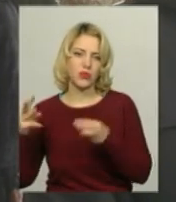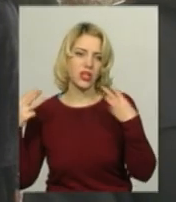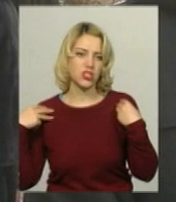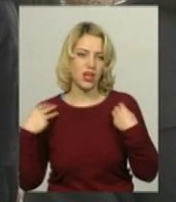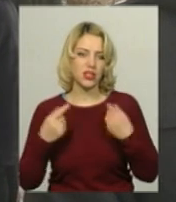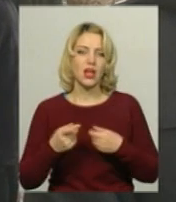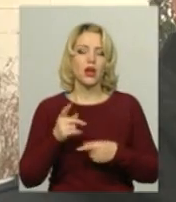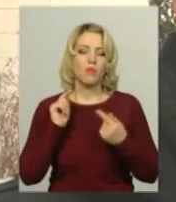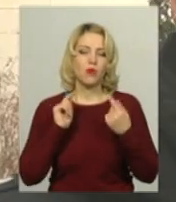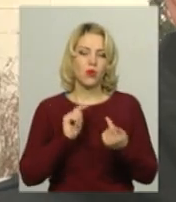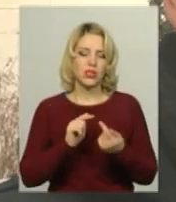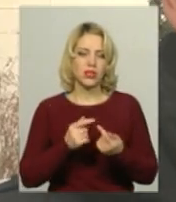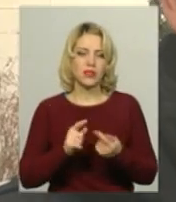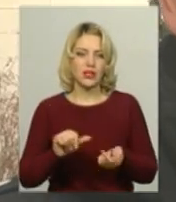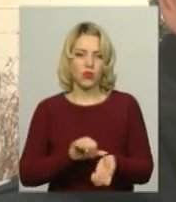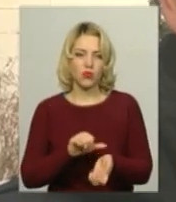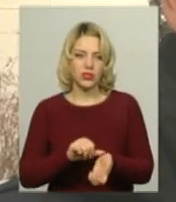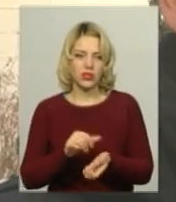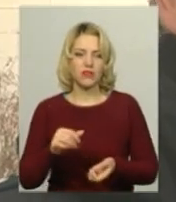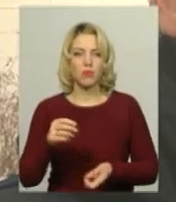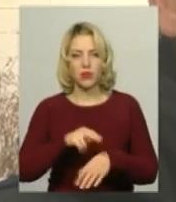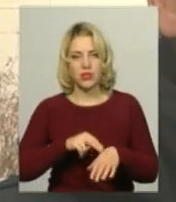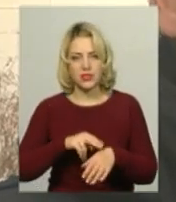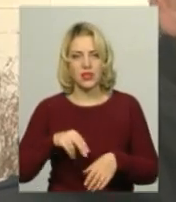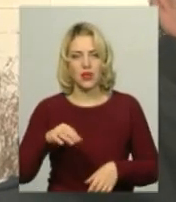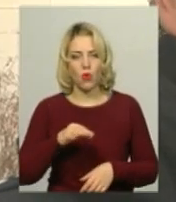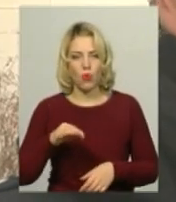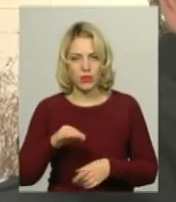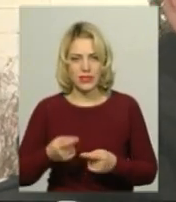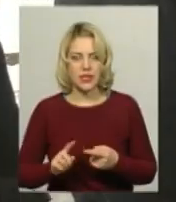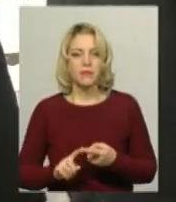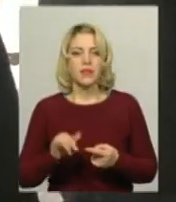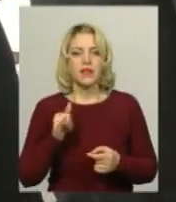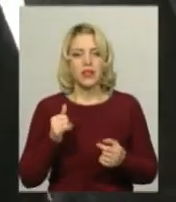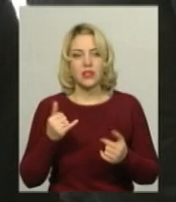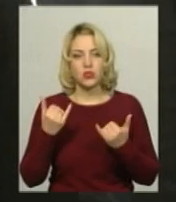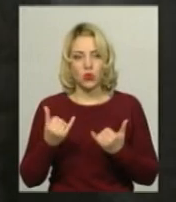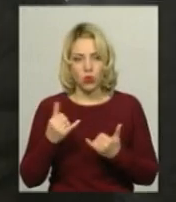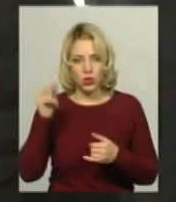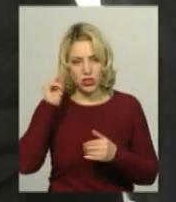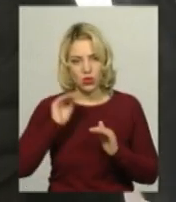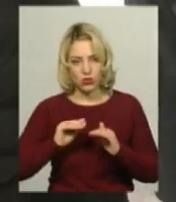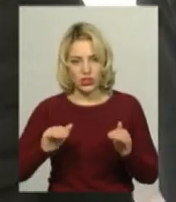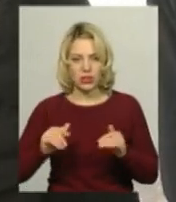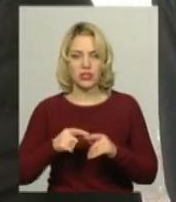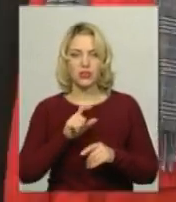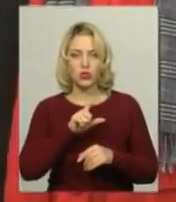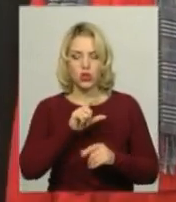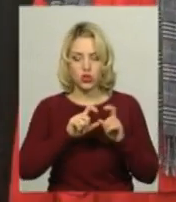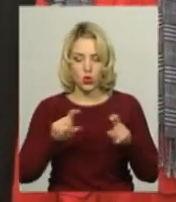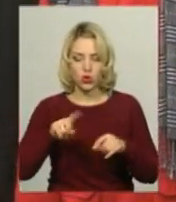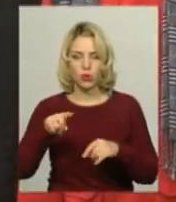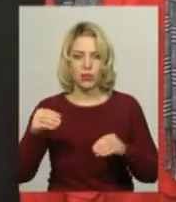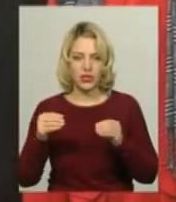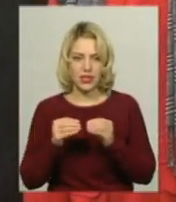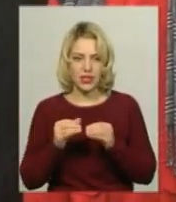наркозлочинності Головного управління Нацполіції в області Сергій Кемінь. Сьогодні разом з учнями навчально-виховного комплексу номер 10 та членами